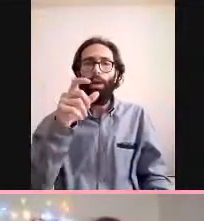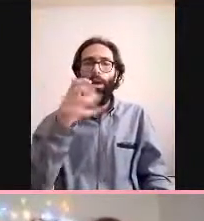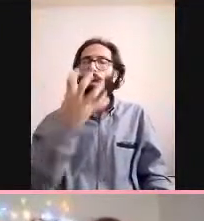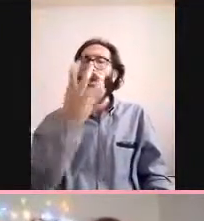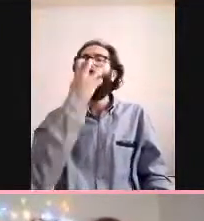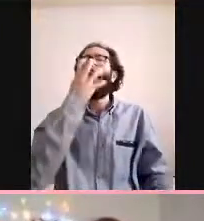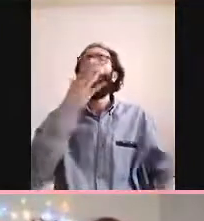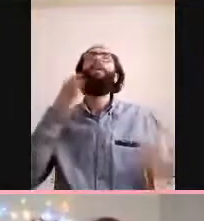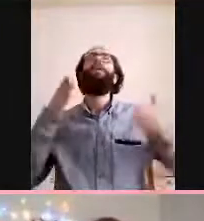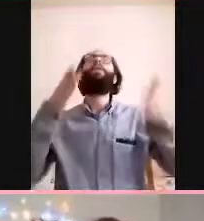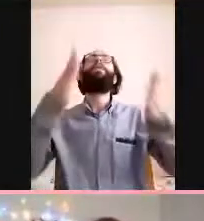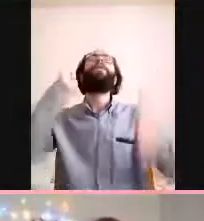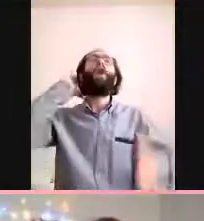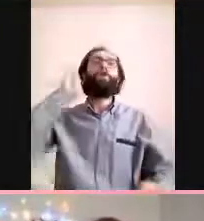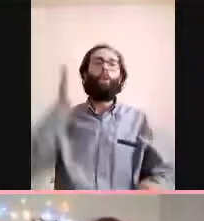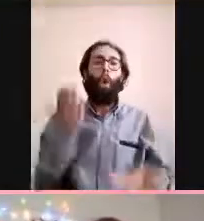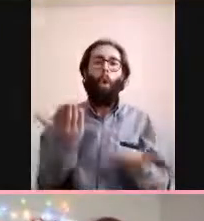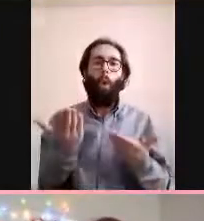çok yükseliyor